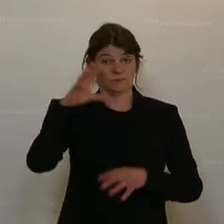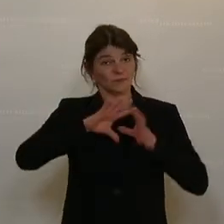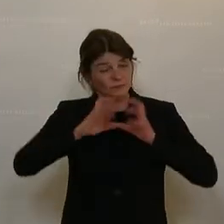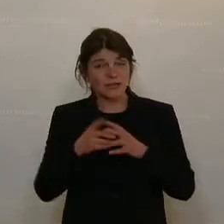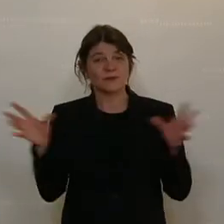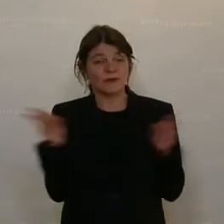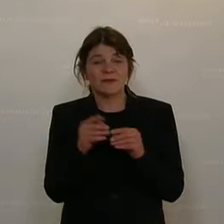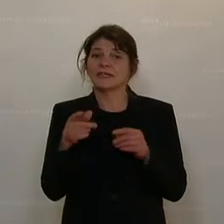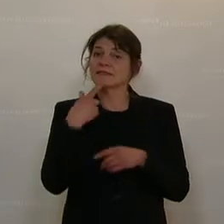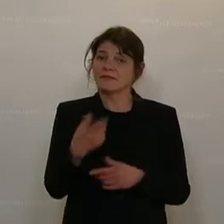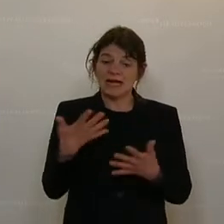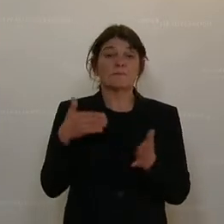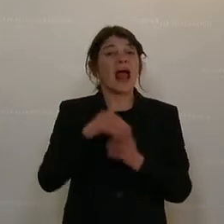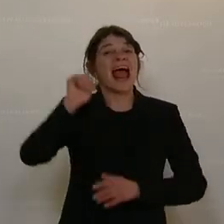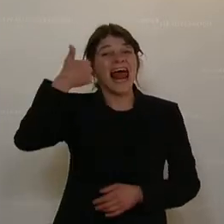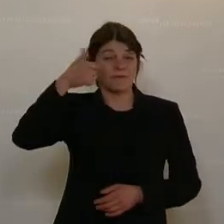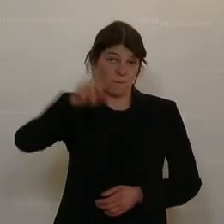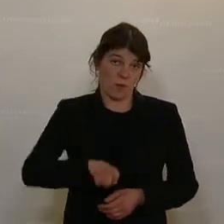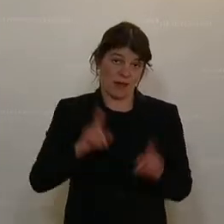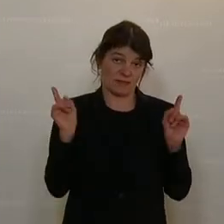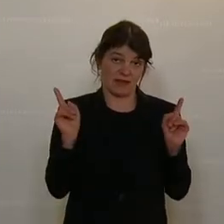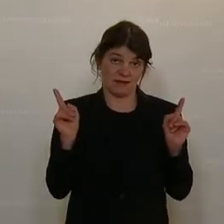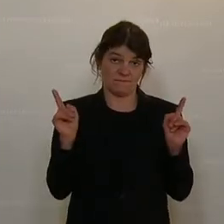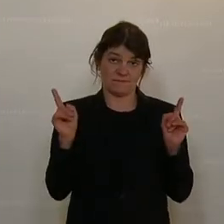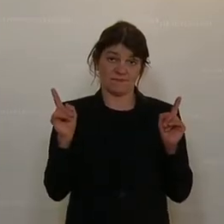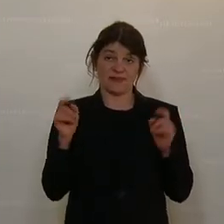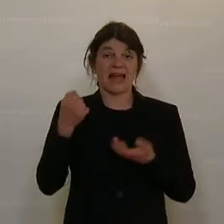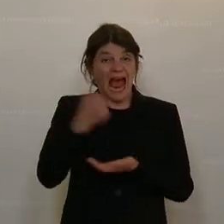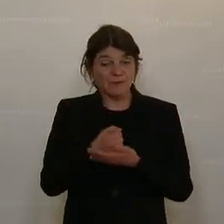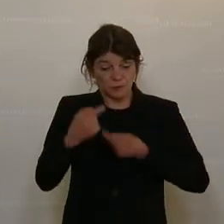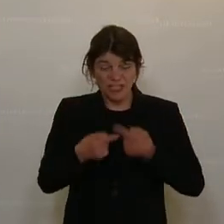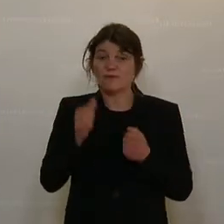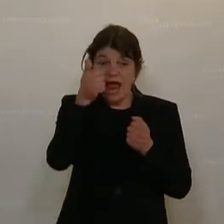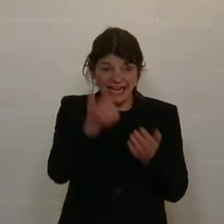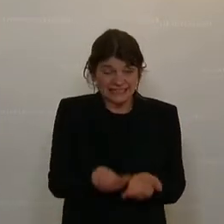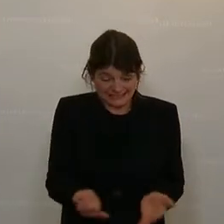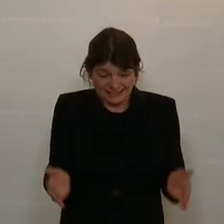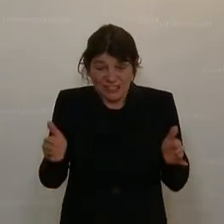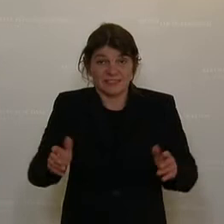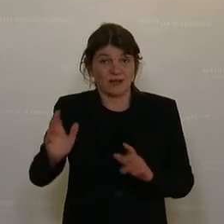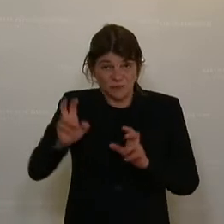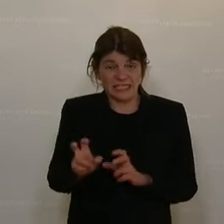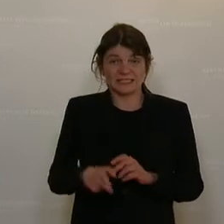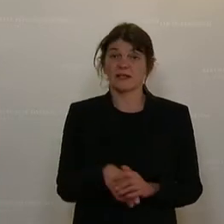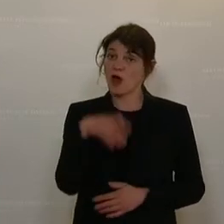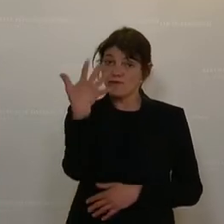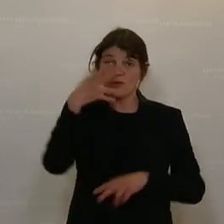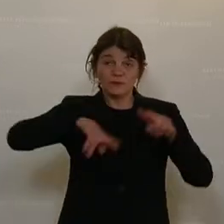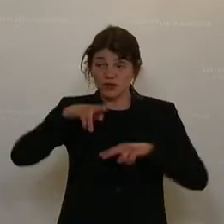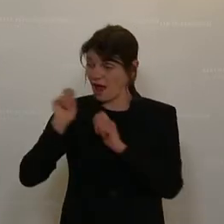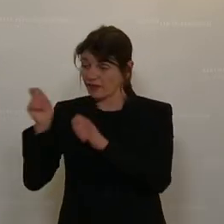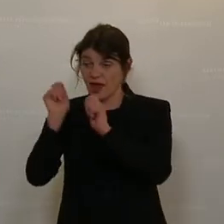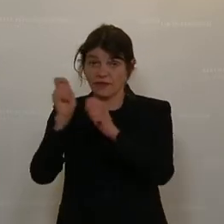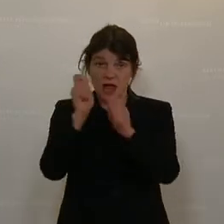Zusammengefasst, es hat elf Monate gedauert, also der Amtsprozess für eine Sitzschale. Fünf unterschiedliche